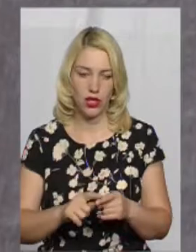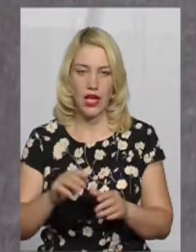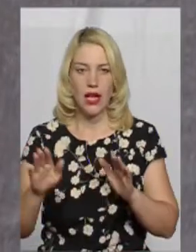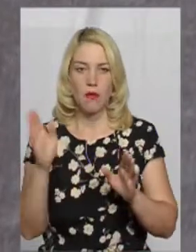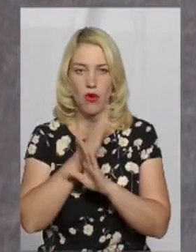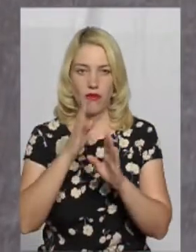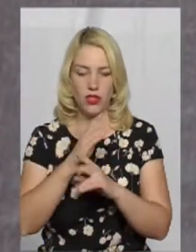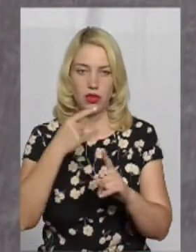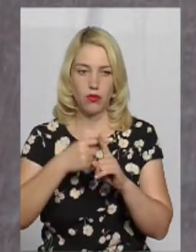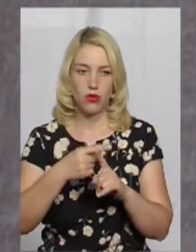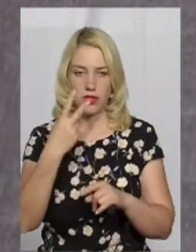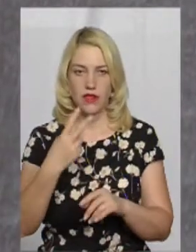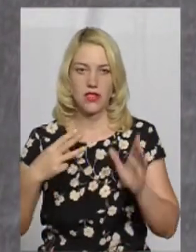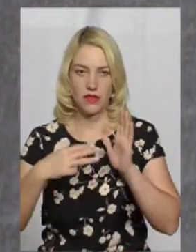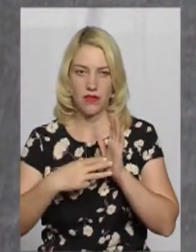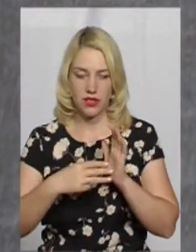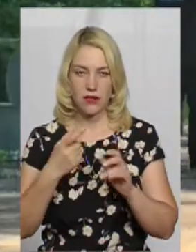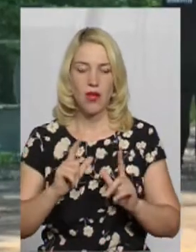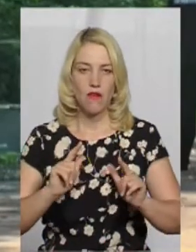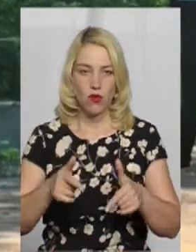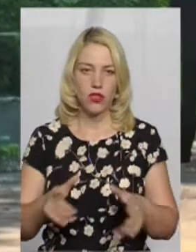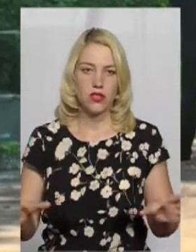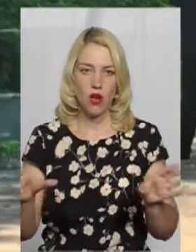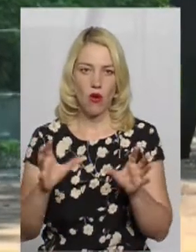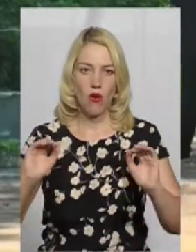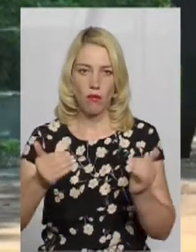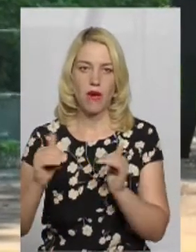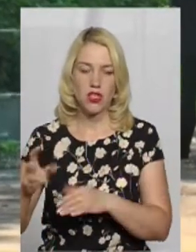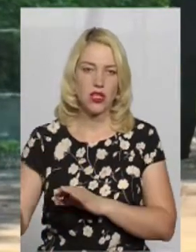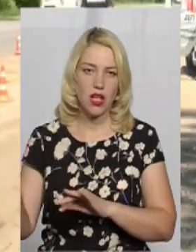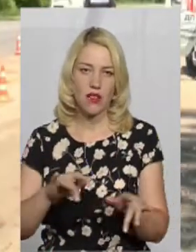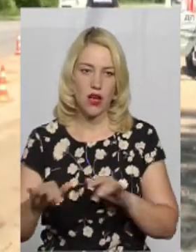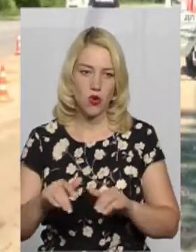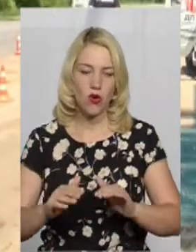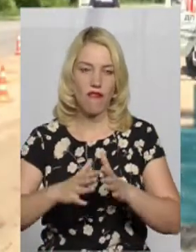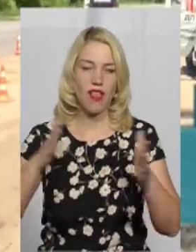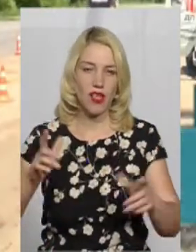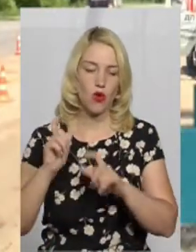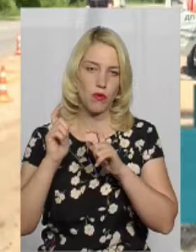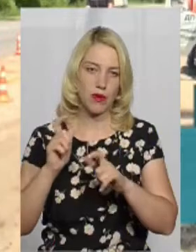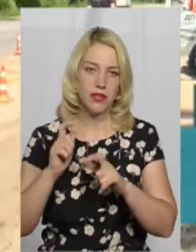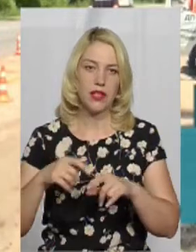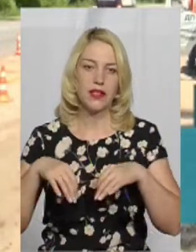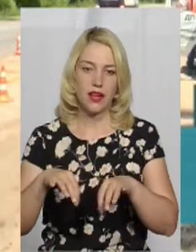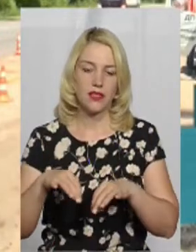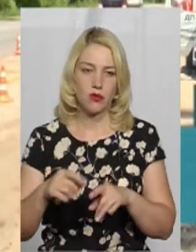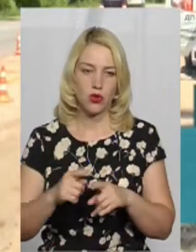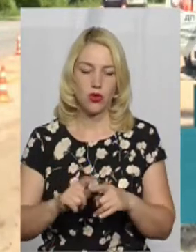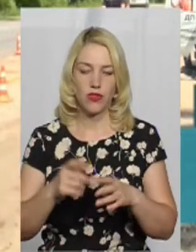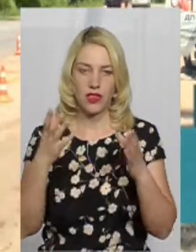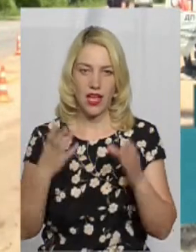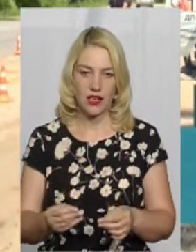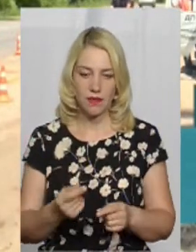вище плюс 28 градусів за Цельсієм, вводиться обмеження на рух великогабаритного транспорту в день. Заборона стосується руху великого